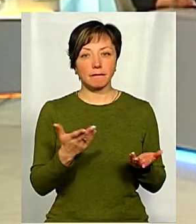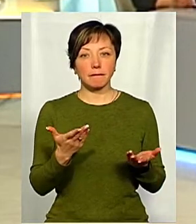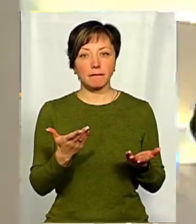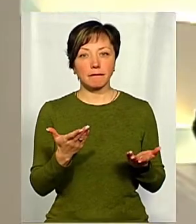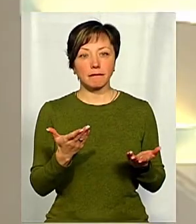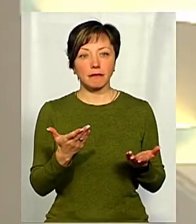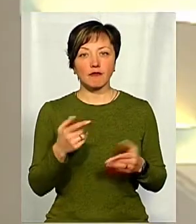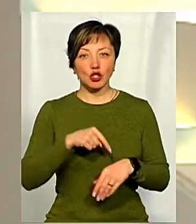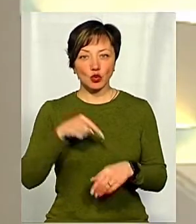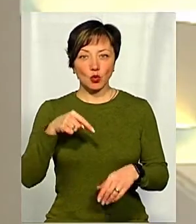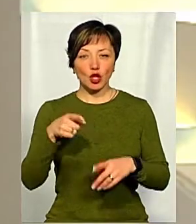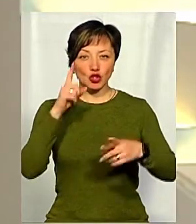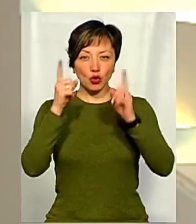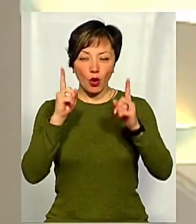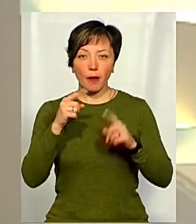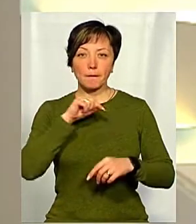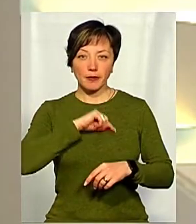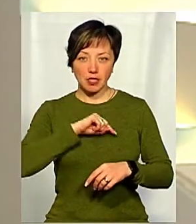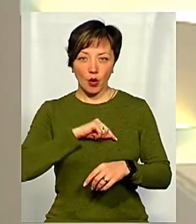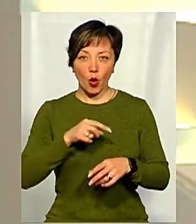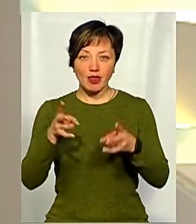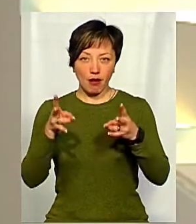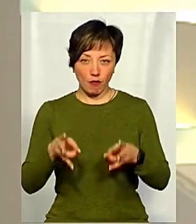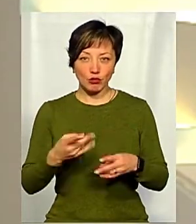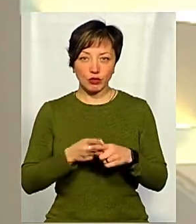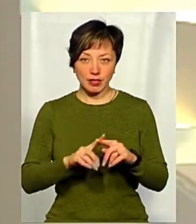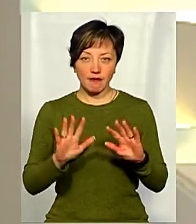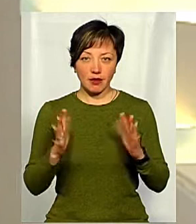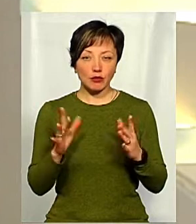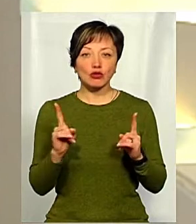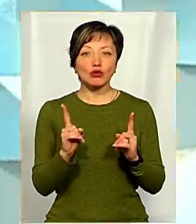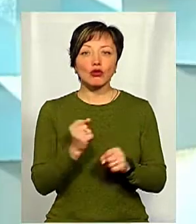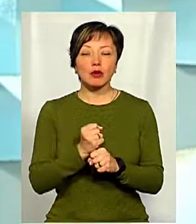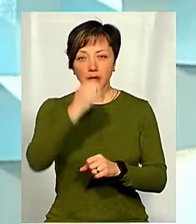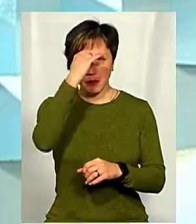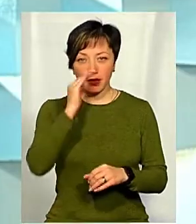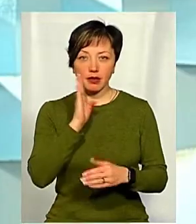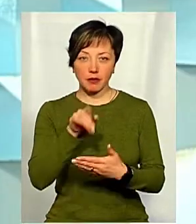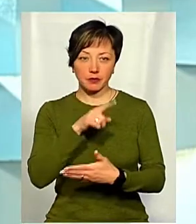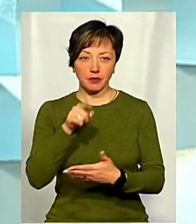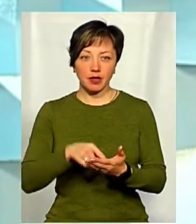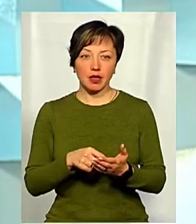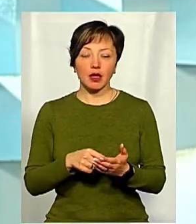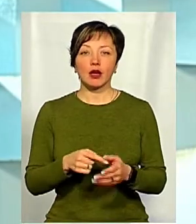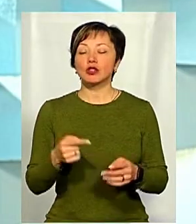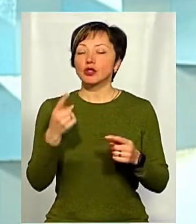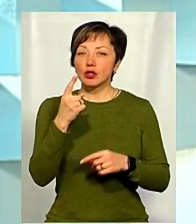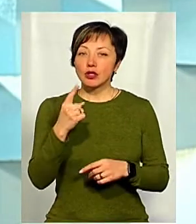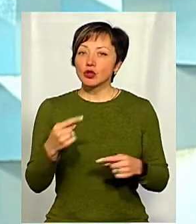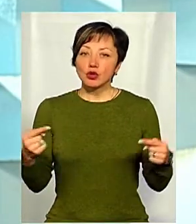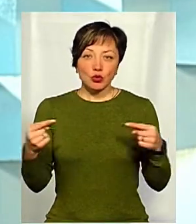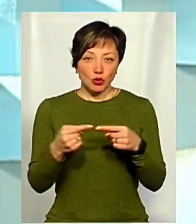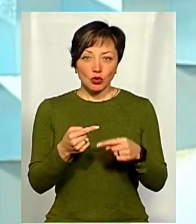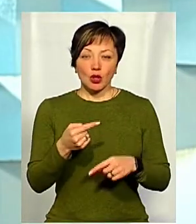І наскільки психотравмуючим є оцей випадок? Що робити батькам? Однозначно психотравмуючим.